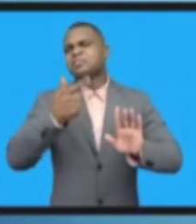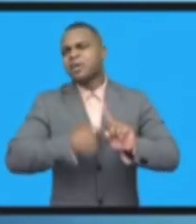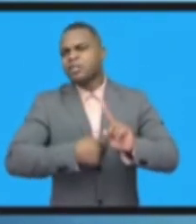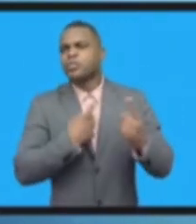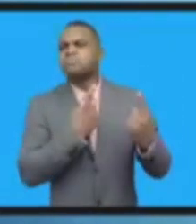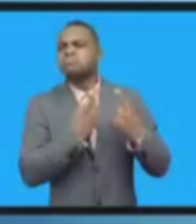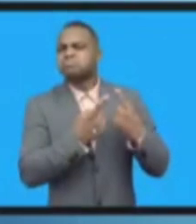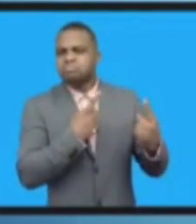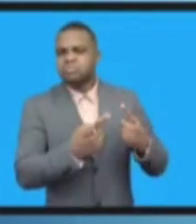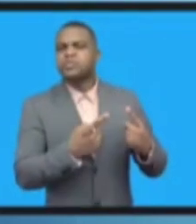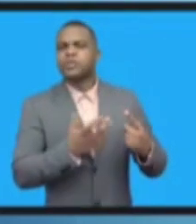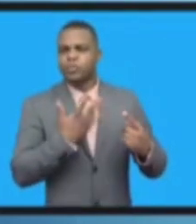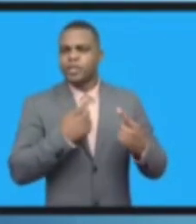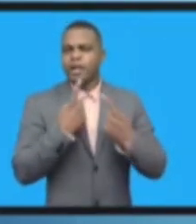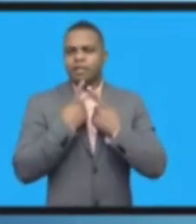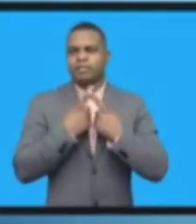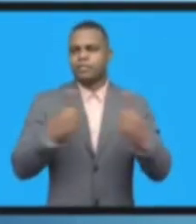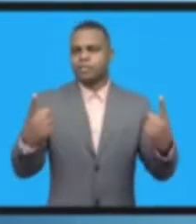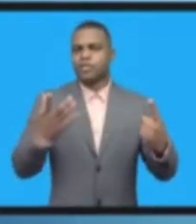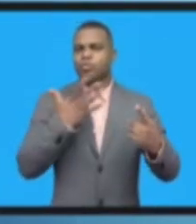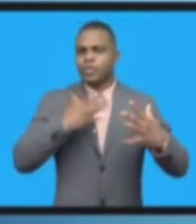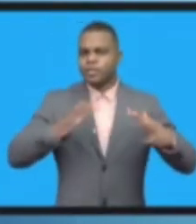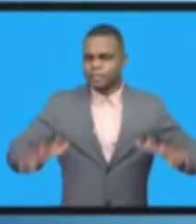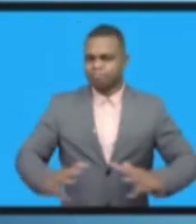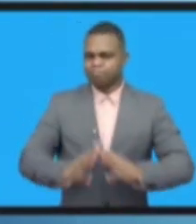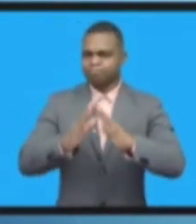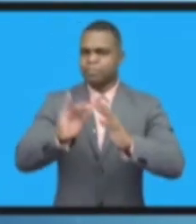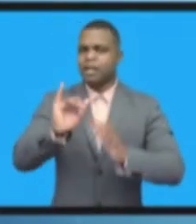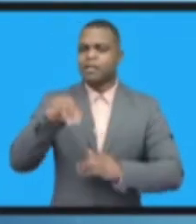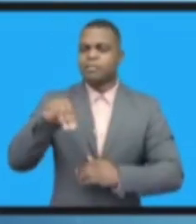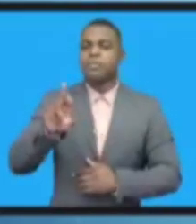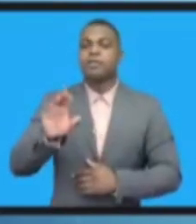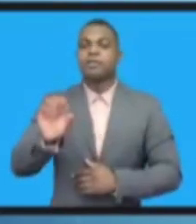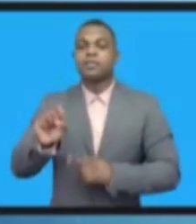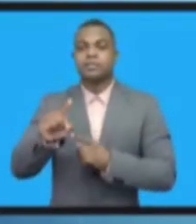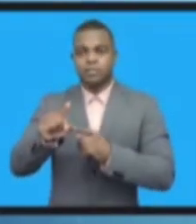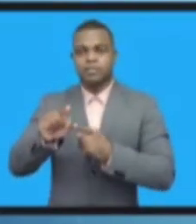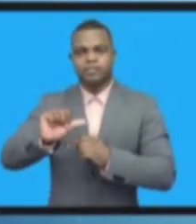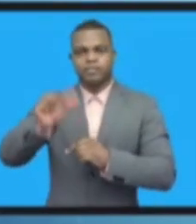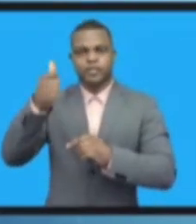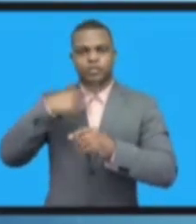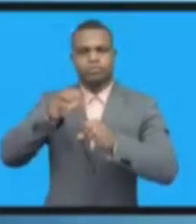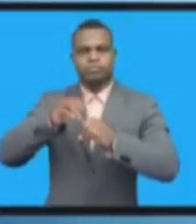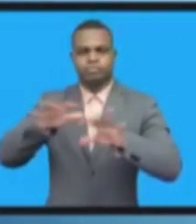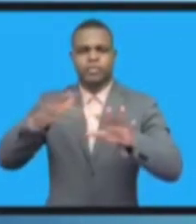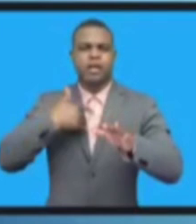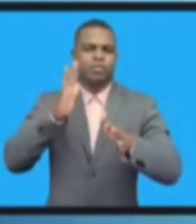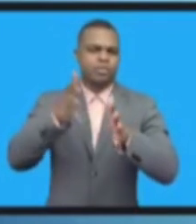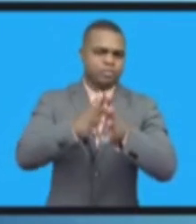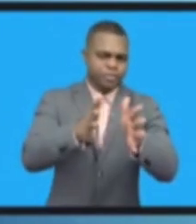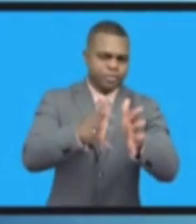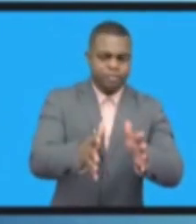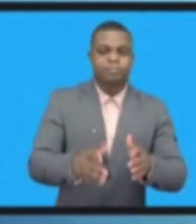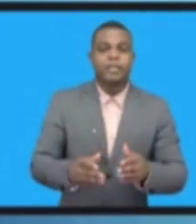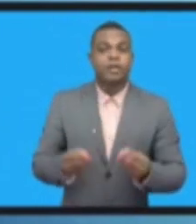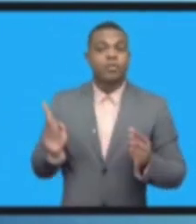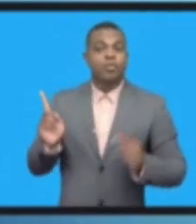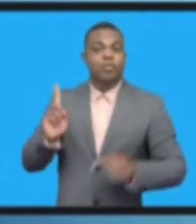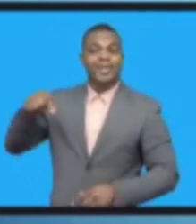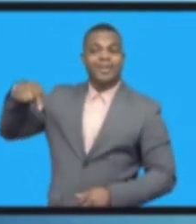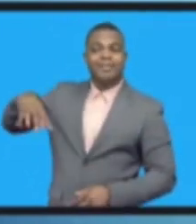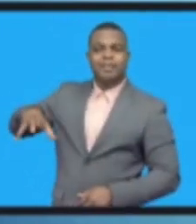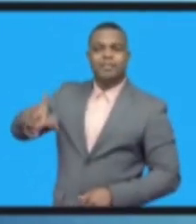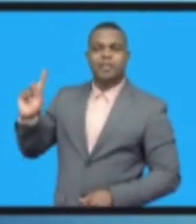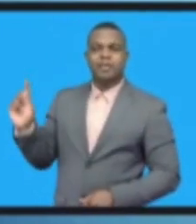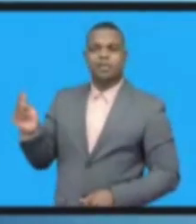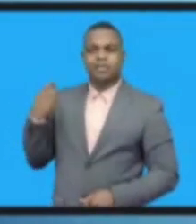объявили о том, что мы запустили программу в Кении